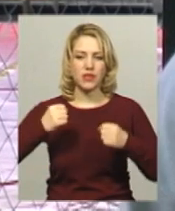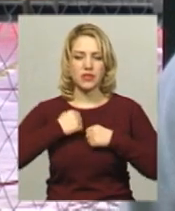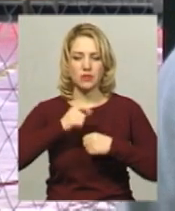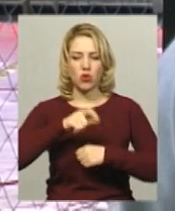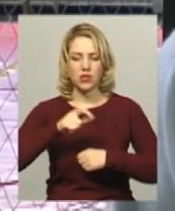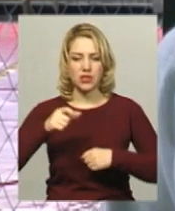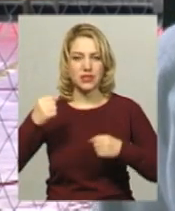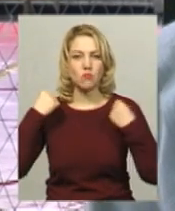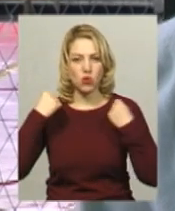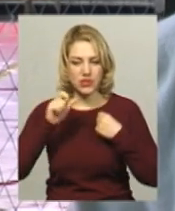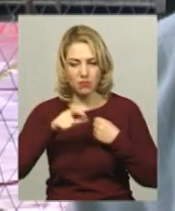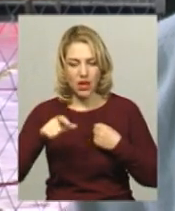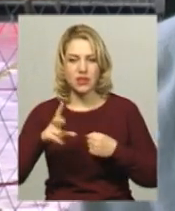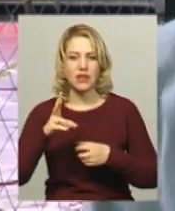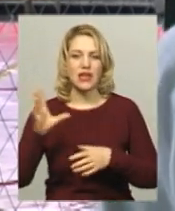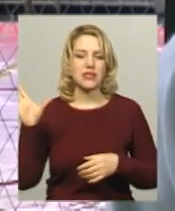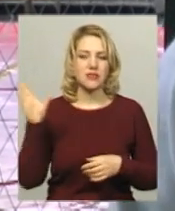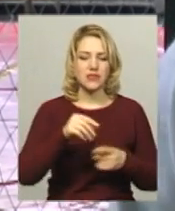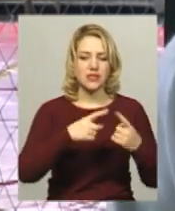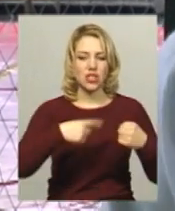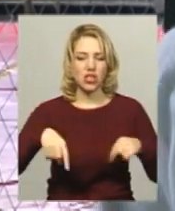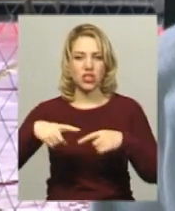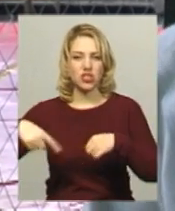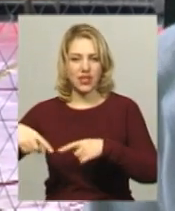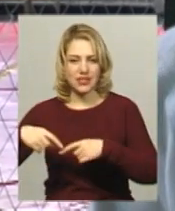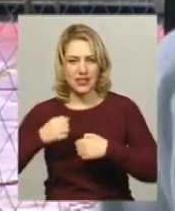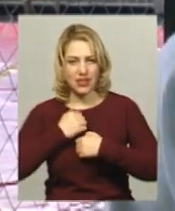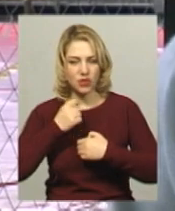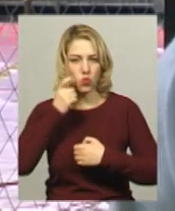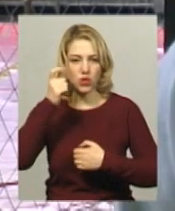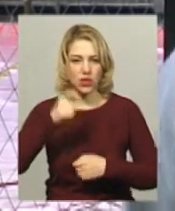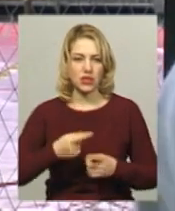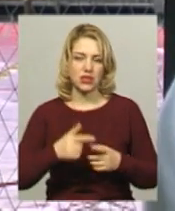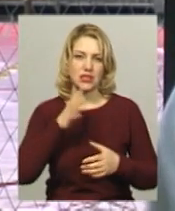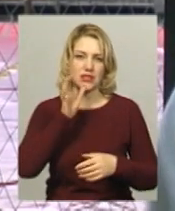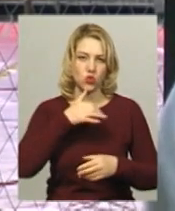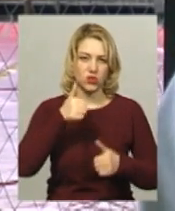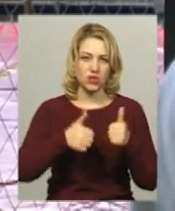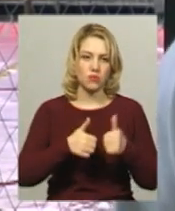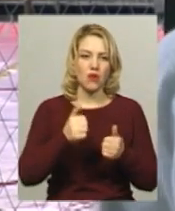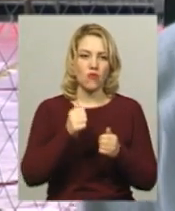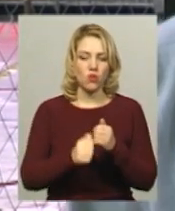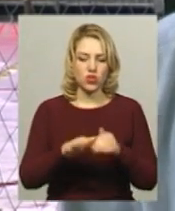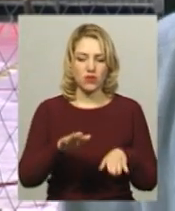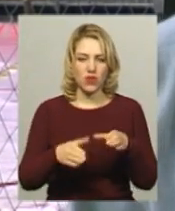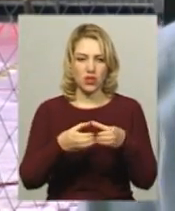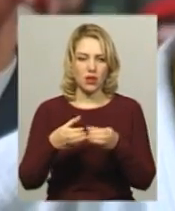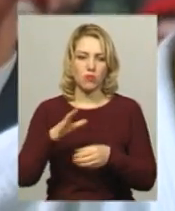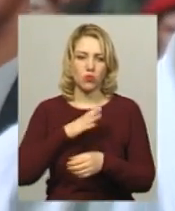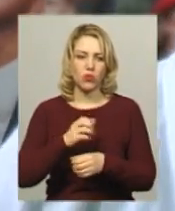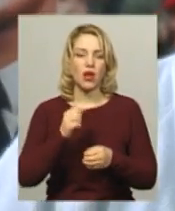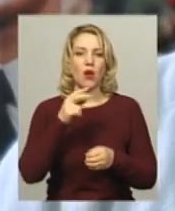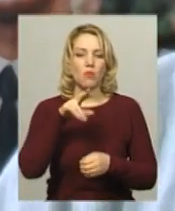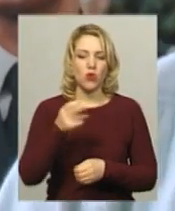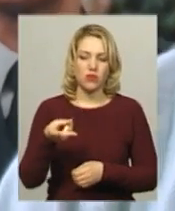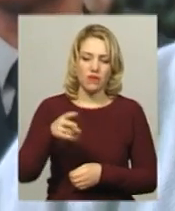України. Я думаю, серйозний рівень змагань пройшов. У кожній вагових категорії було по два потреби майстра спорту. «Кожен